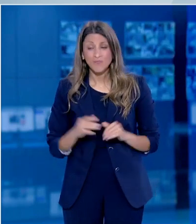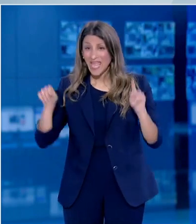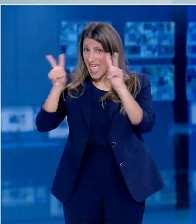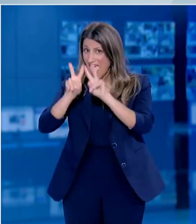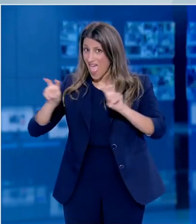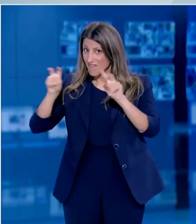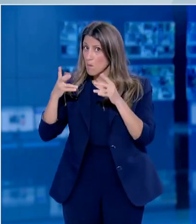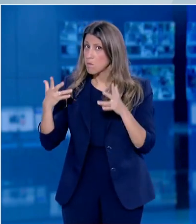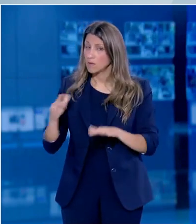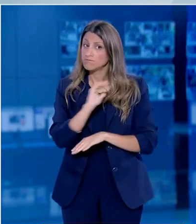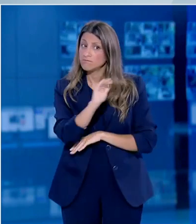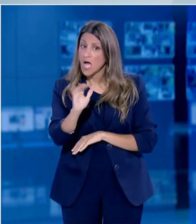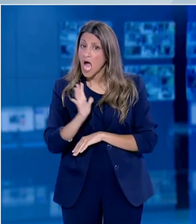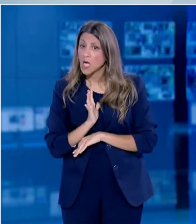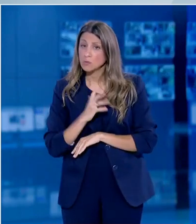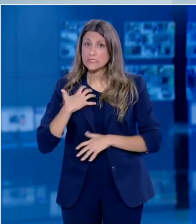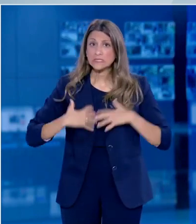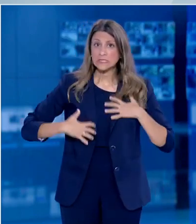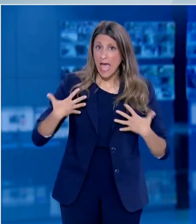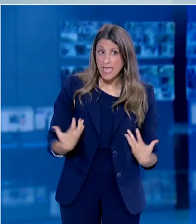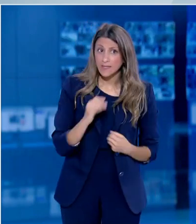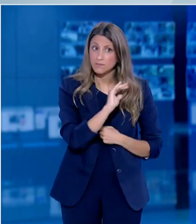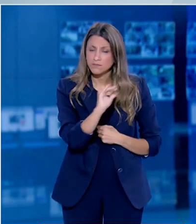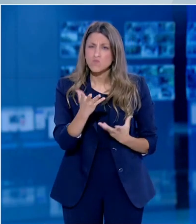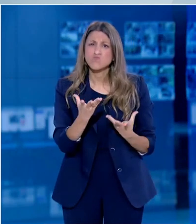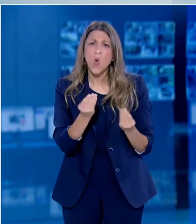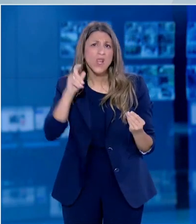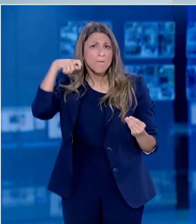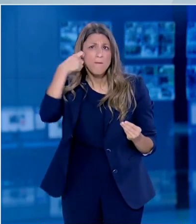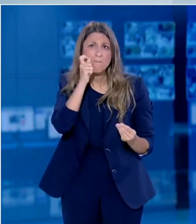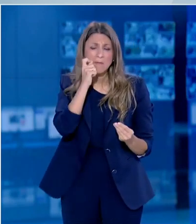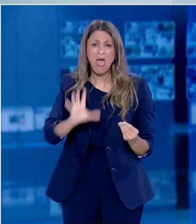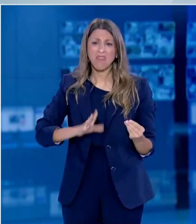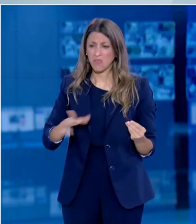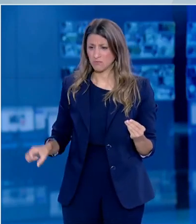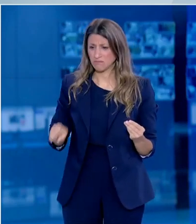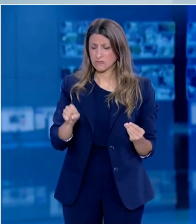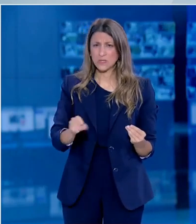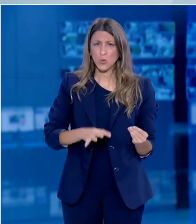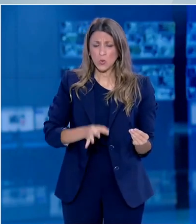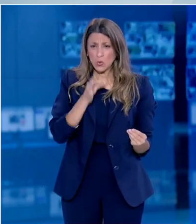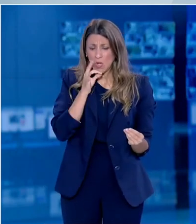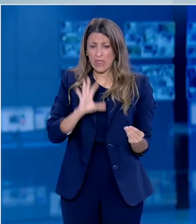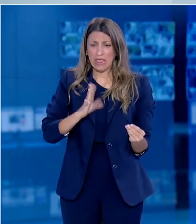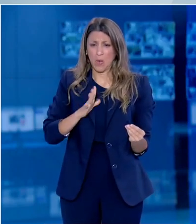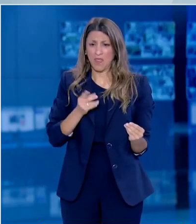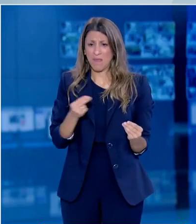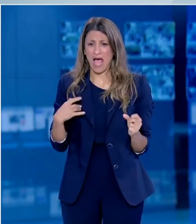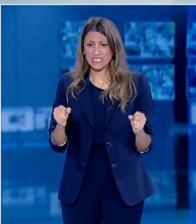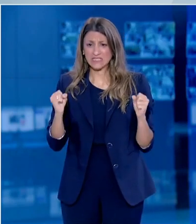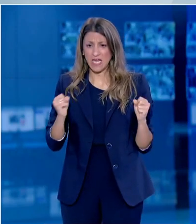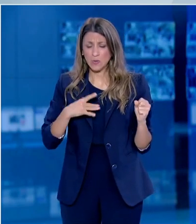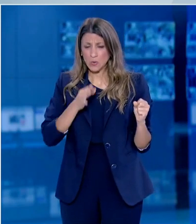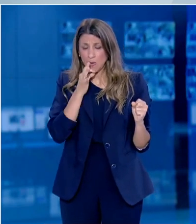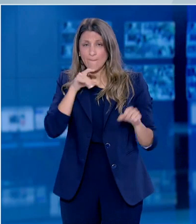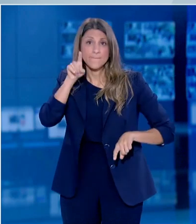αγωνία των ανθρώπων προς τη μια ή την άλλη κατεύθυνση. Πολλοί γονείς δεν θέλουν να στείλουν τα μικρά παιδιά στο σχολείο, επικαλούμενοι λόγους ασφαλείας,